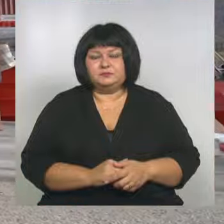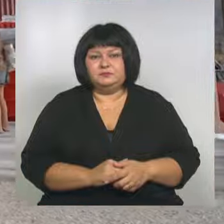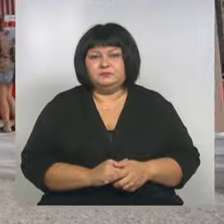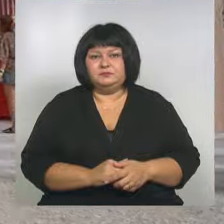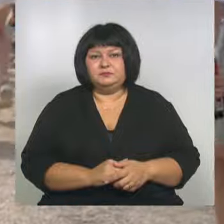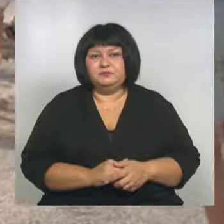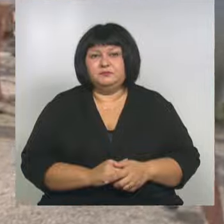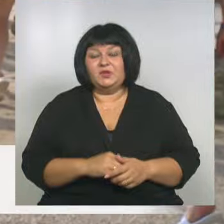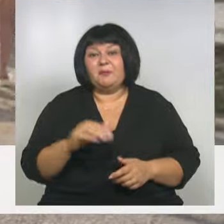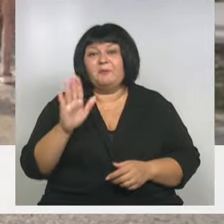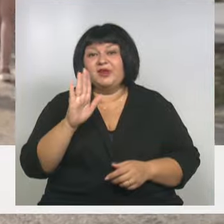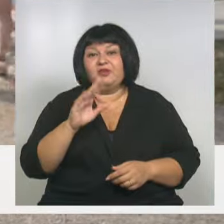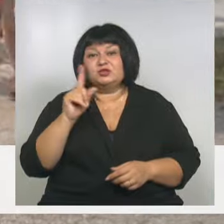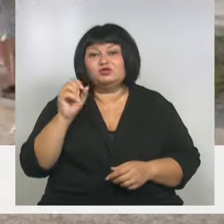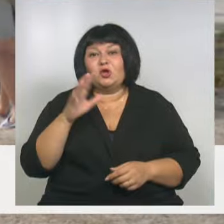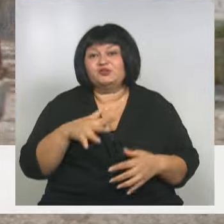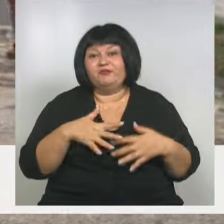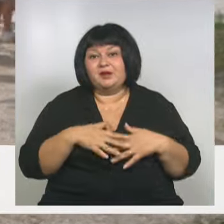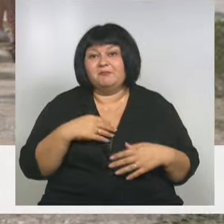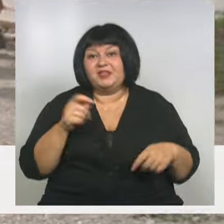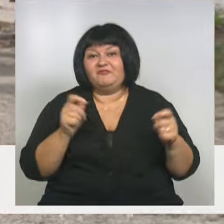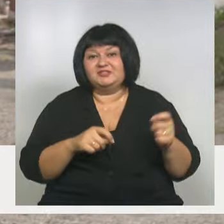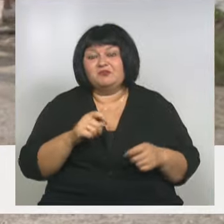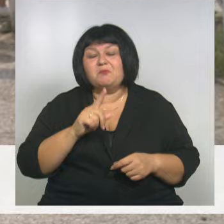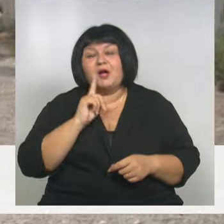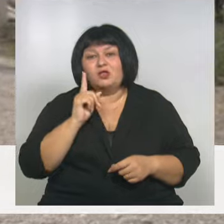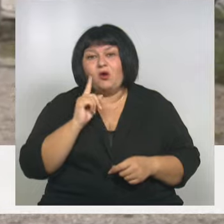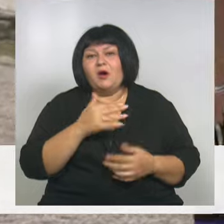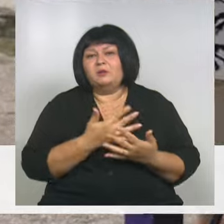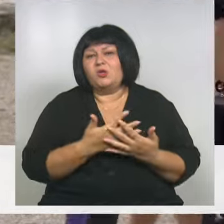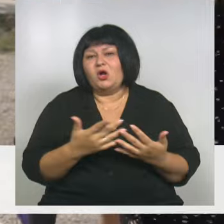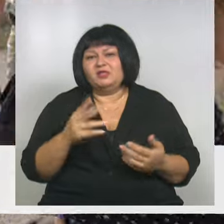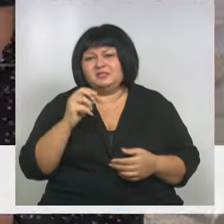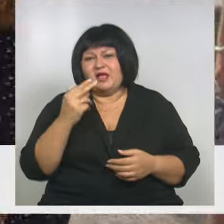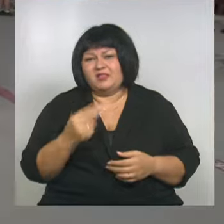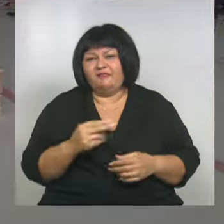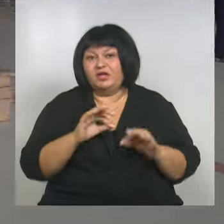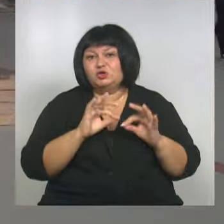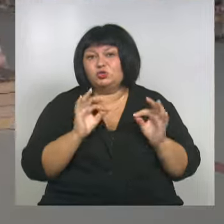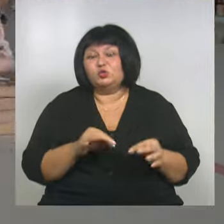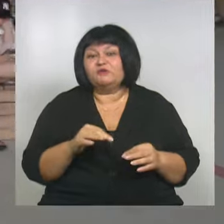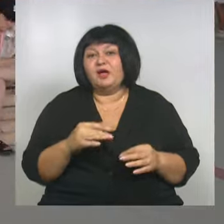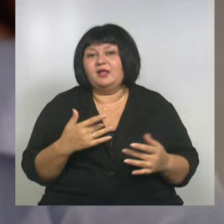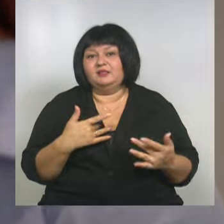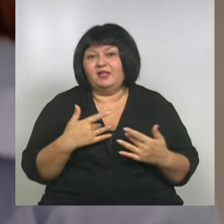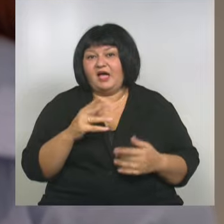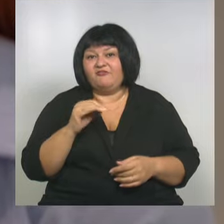Привет из солнечного Крыма! Мы на фестивале молодого многонационального искусства «Таврида-арт».